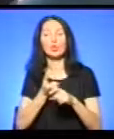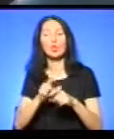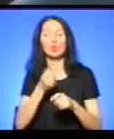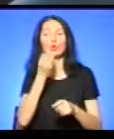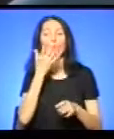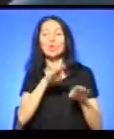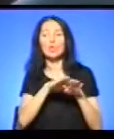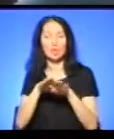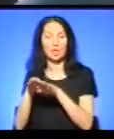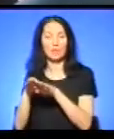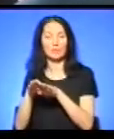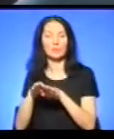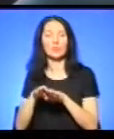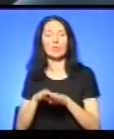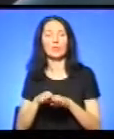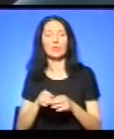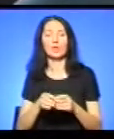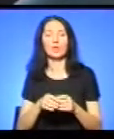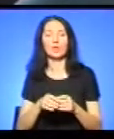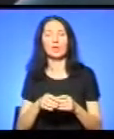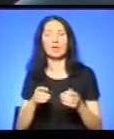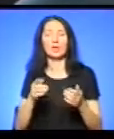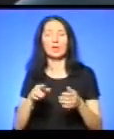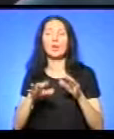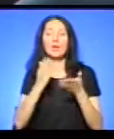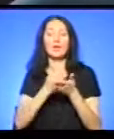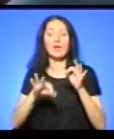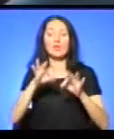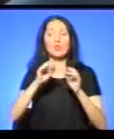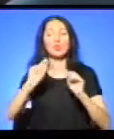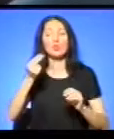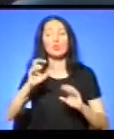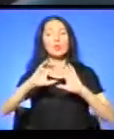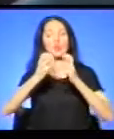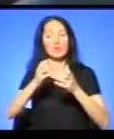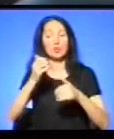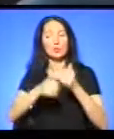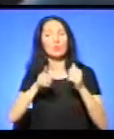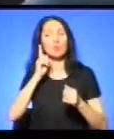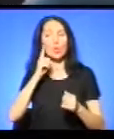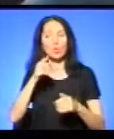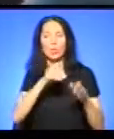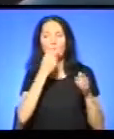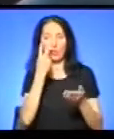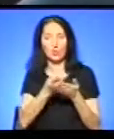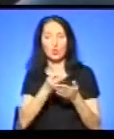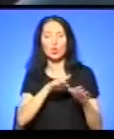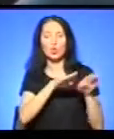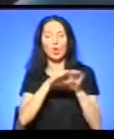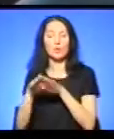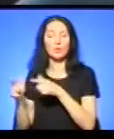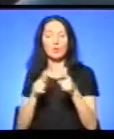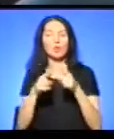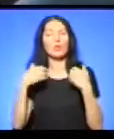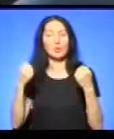Турнір дуже високого рівня. Йде відбірний чемпіонат світу серед молоді. Помітно, що рівень підготовки спортсменів дуже високий.